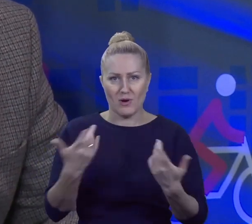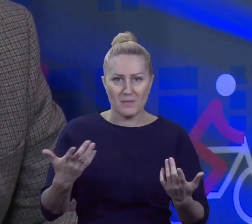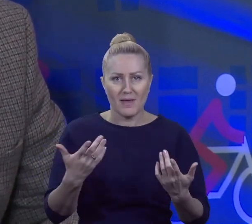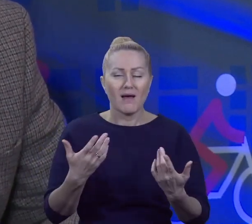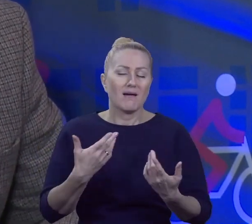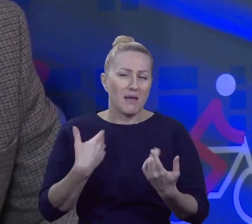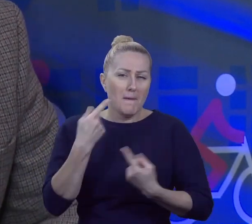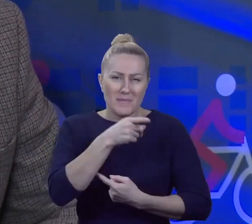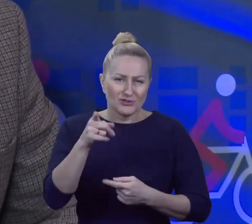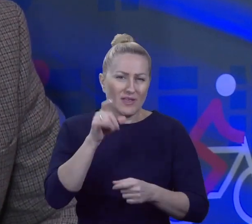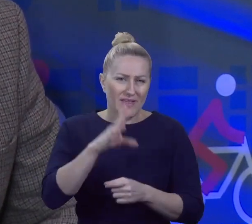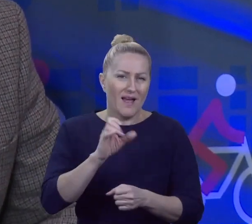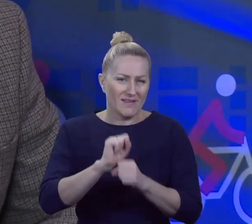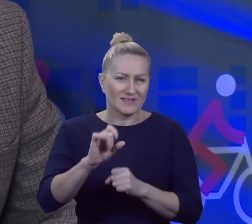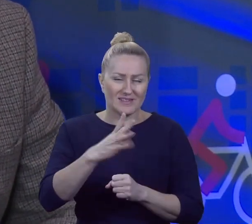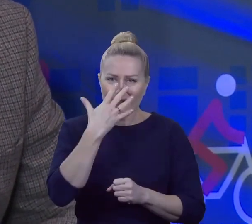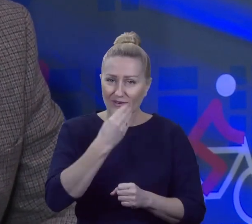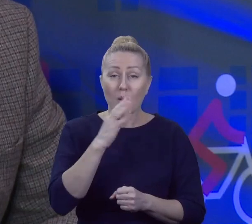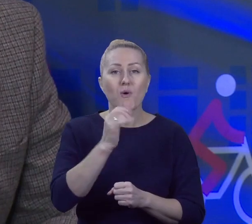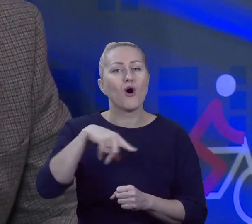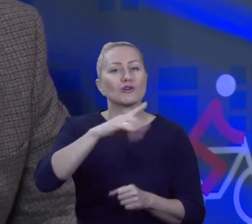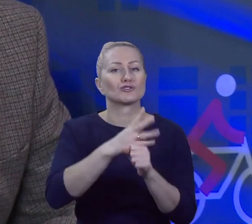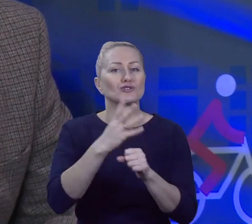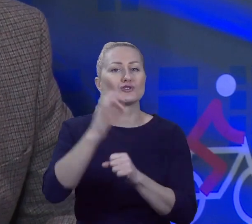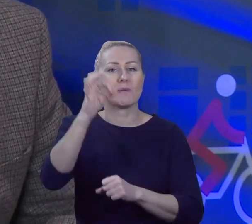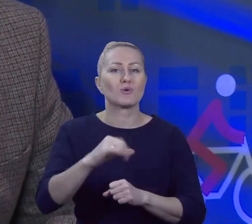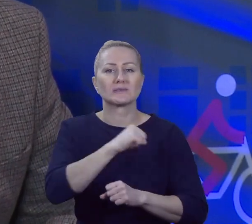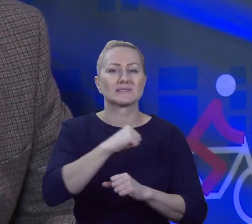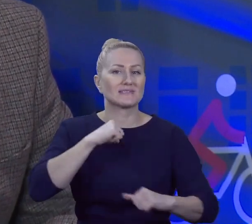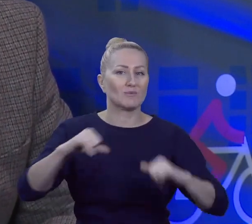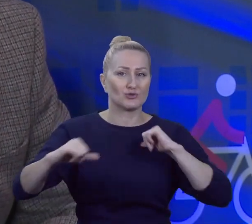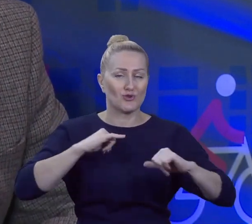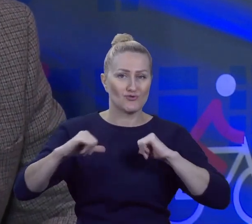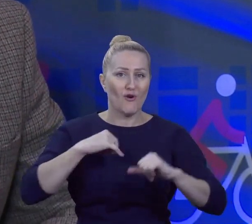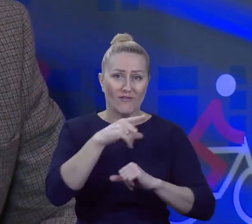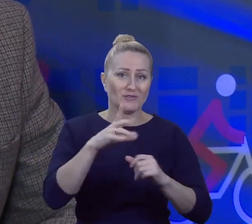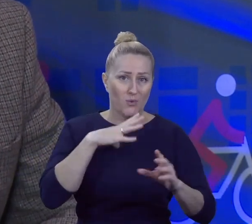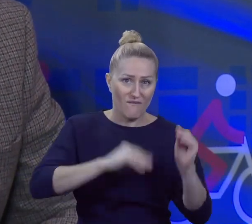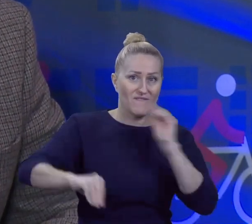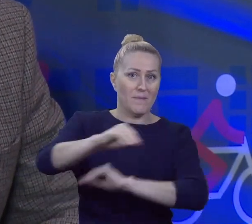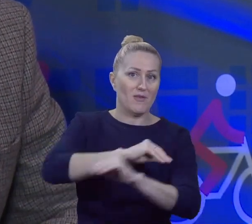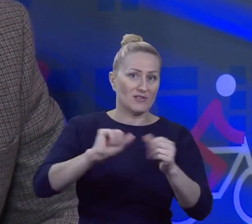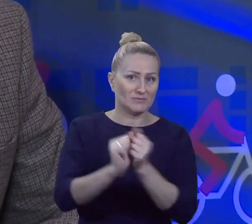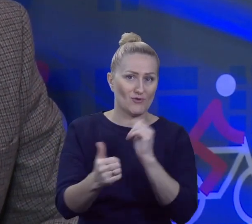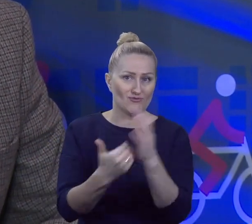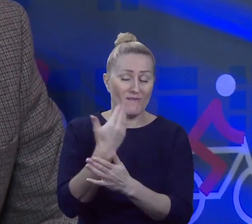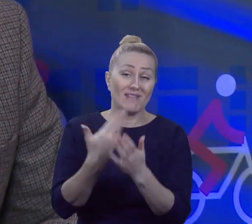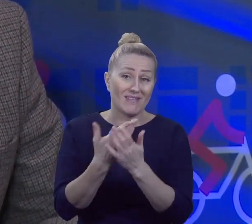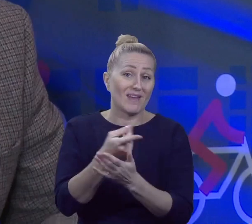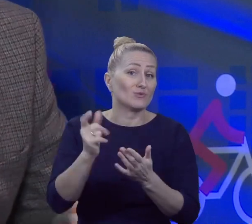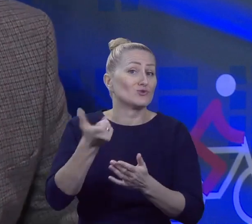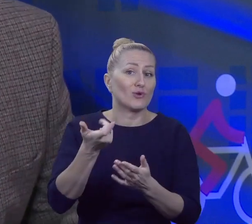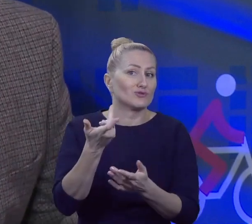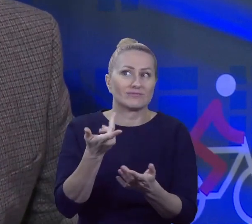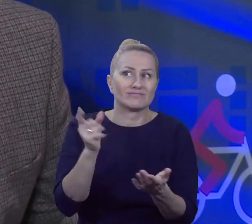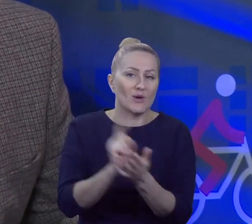dzieje, bo 40% samorządowców zostało wymienionych, więc gdzieś tam coś jednak mimo wszystko nie wyszło. Może